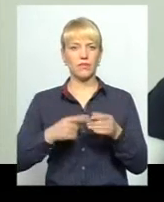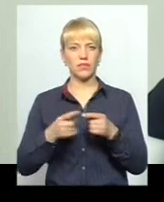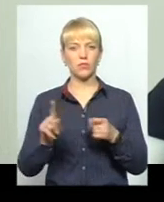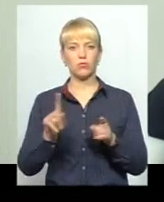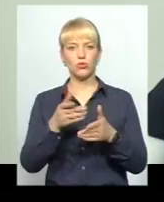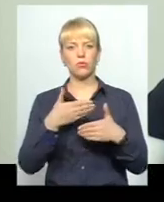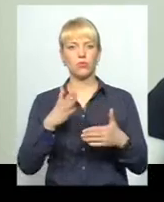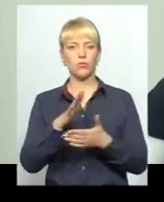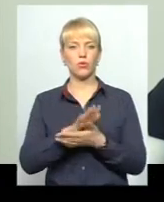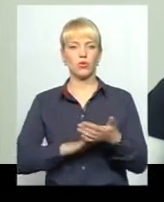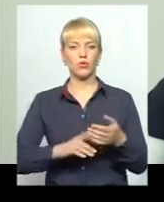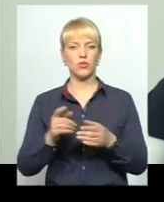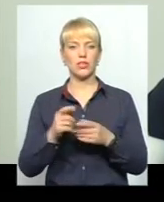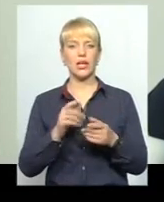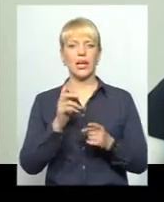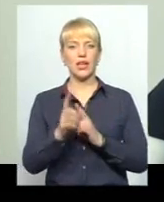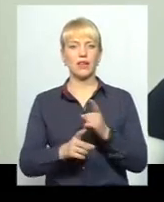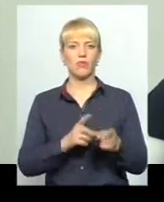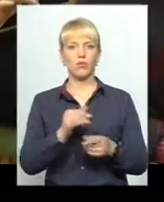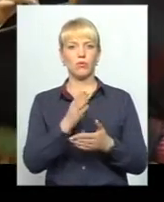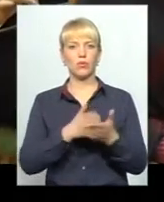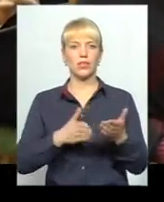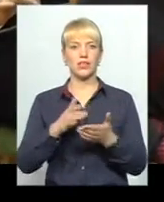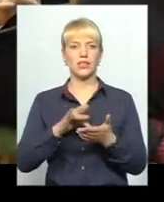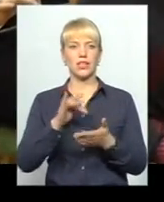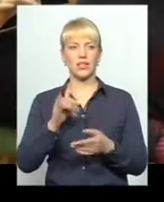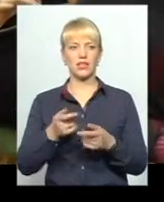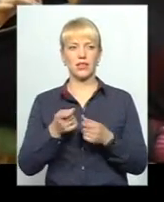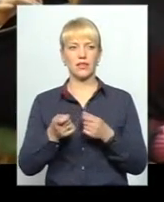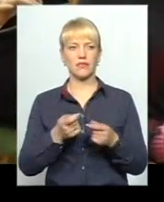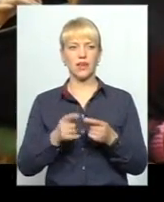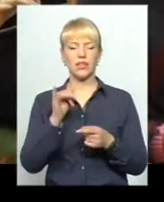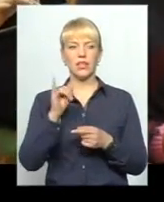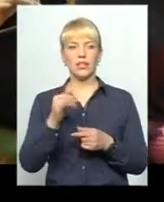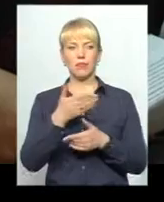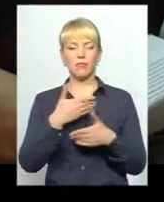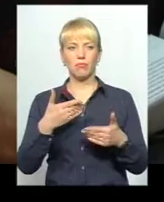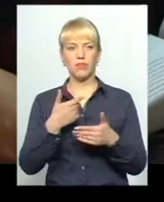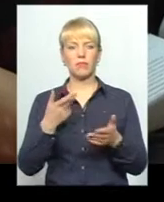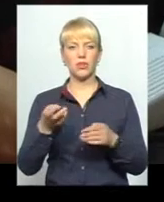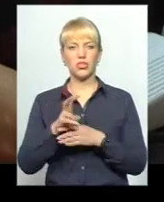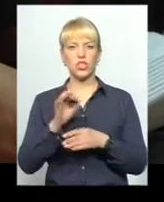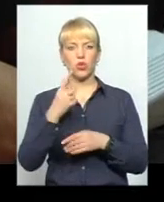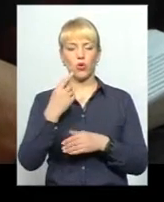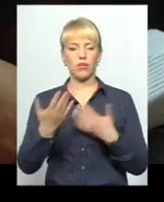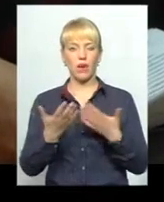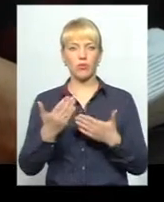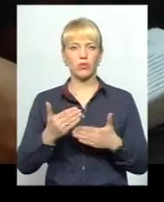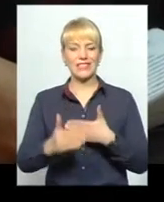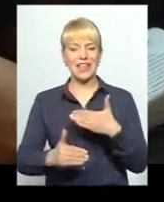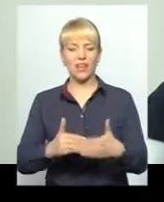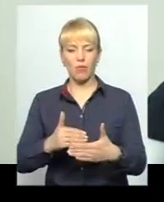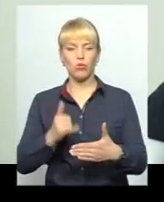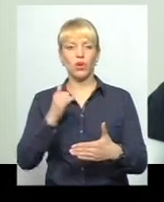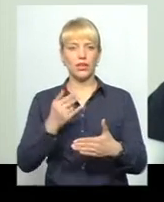ми будемо продовжувати реформу по децентралізації влади. Ми прийшли до певного етапу. Нам треба йти далі. І те, що за